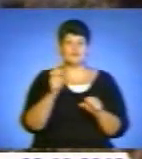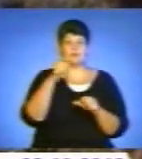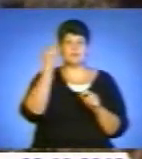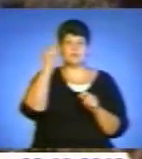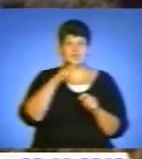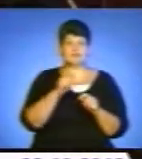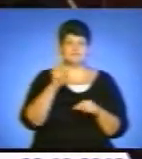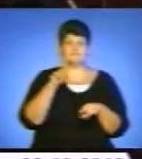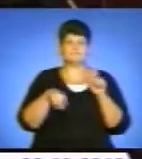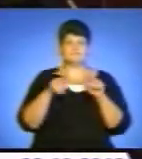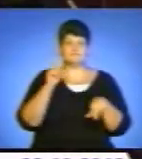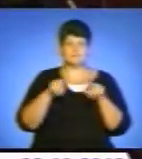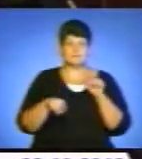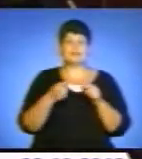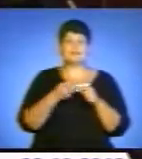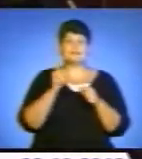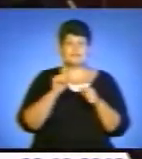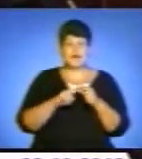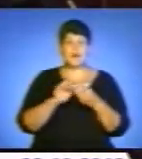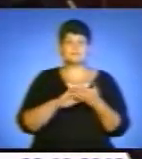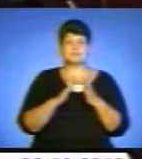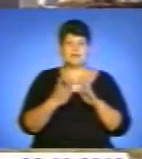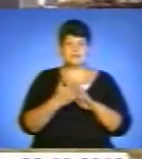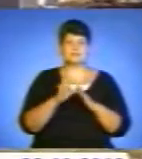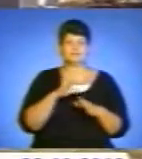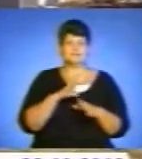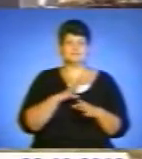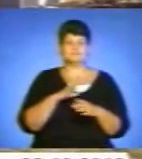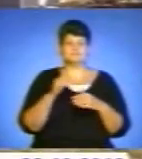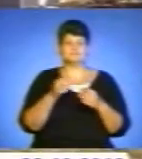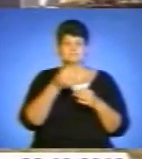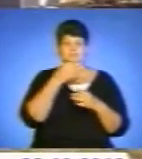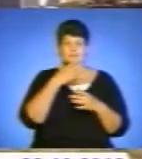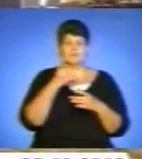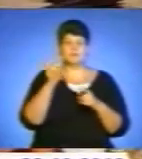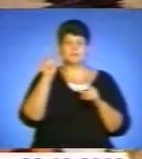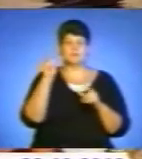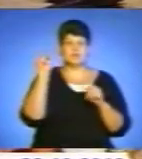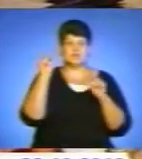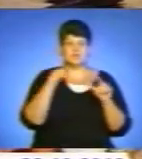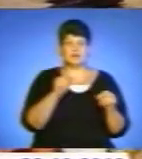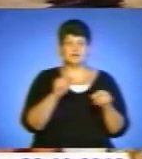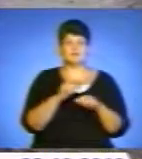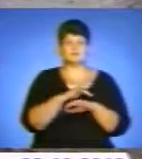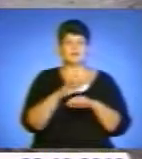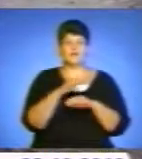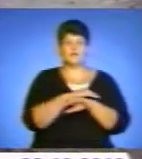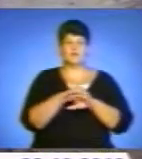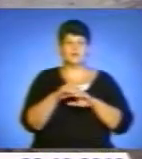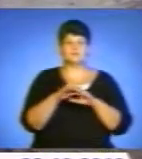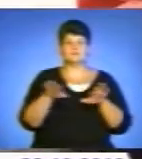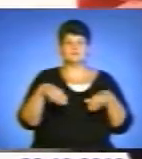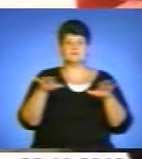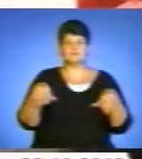туди лише час від часу. Саме ця обставина була на руку чужинцям. Вони приїжджали на безлюдну вулицю по декілька разів за ніч, адже усе